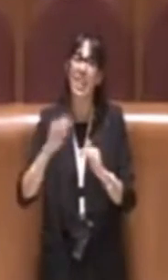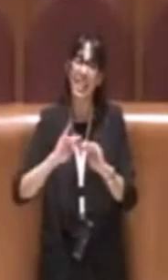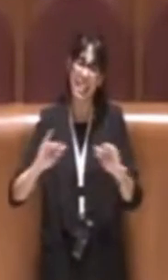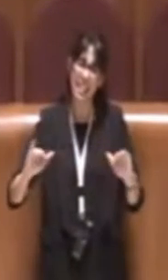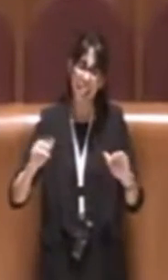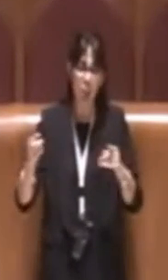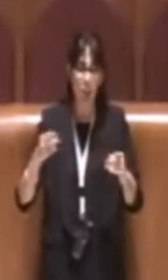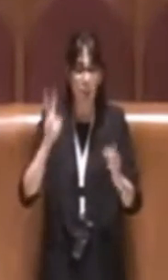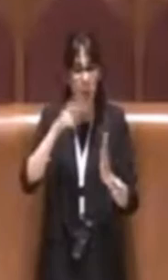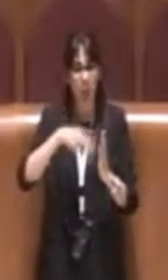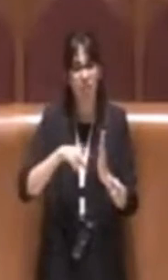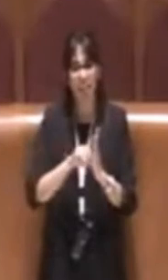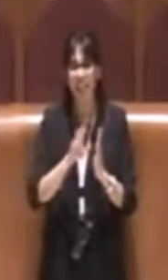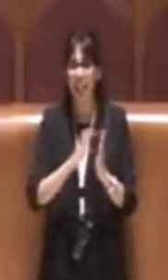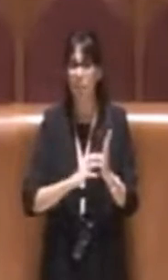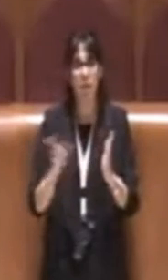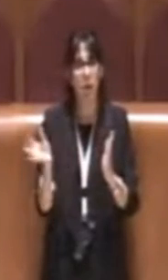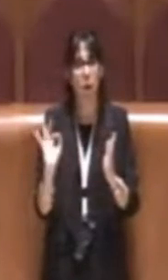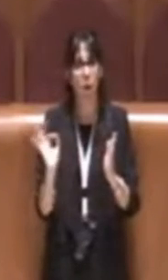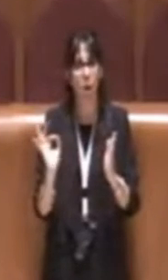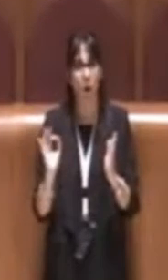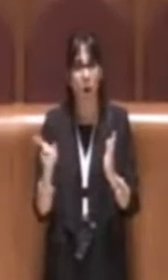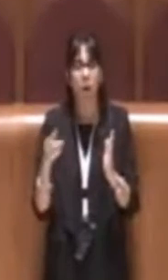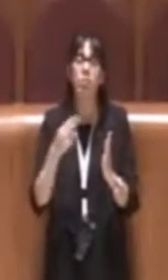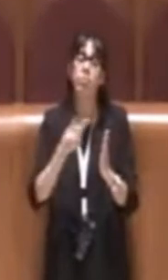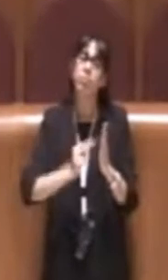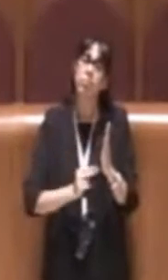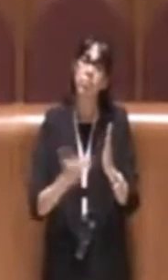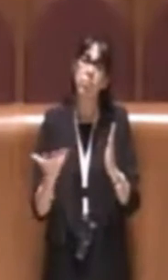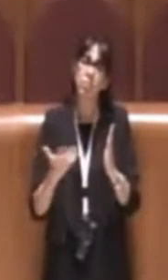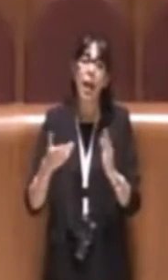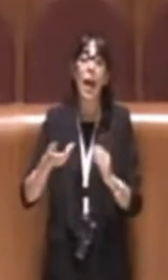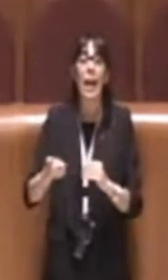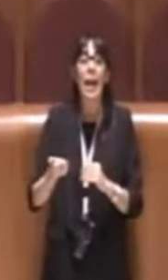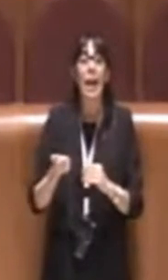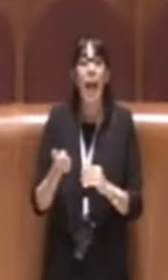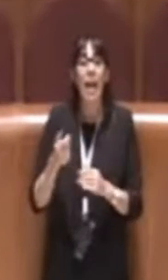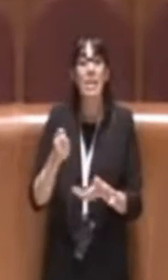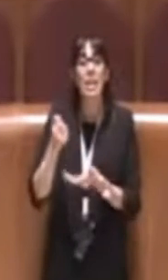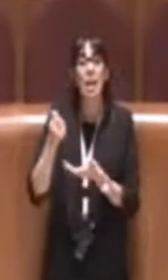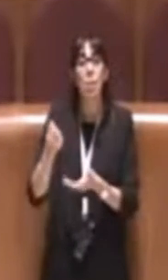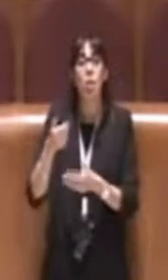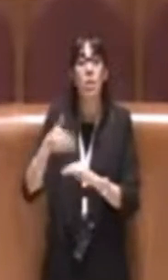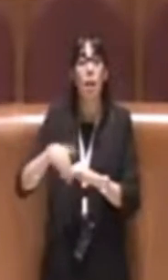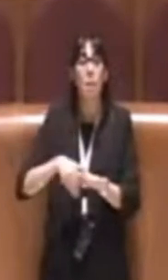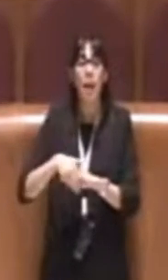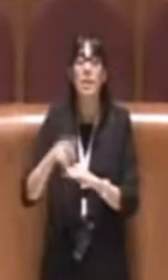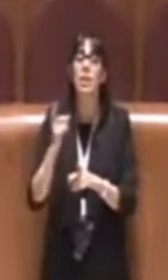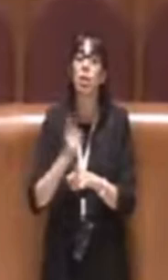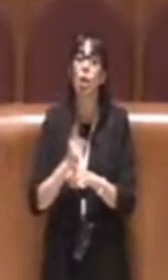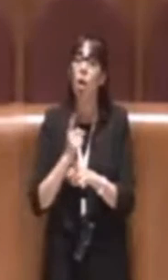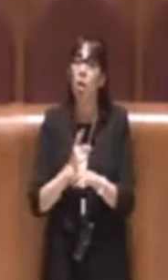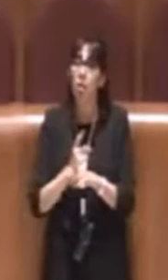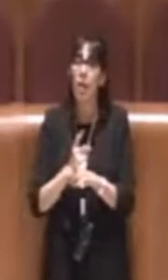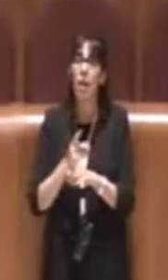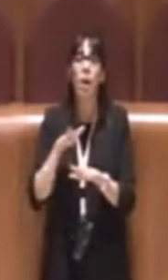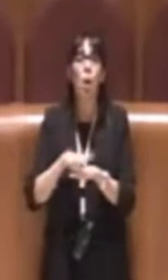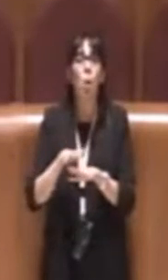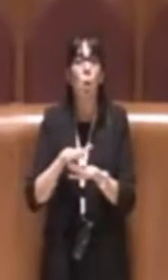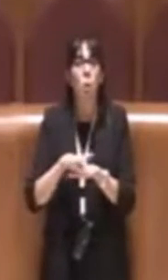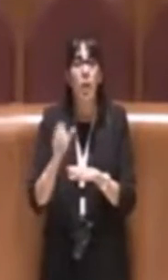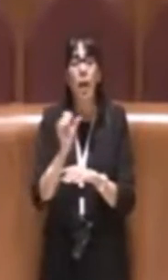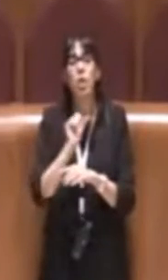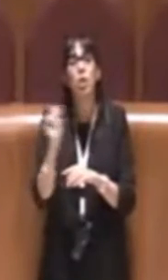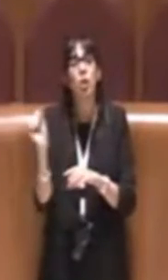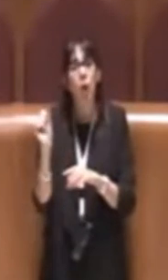leggeva la delibera, è scritto che Cassa Depositi e Prestiti dovrà realizzare esclusivamente i servizi pubblici